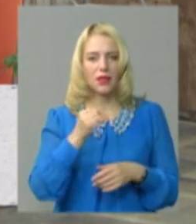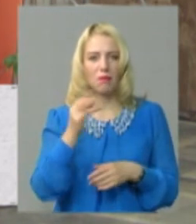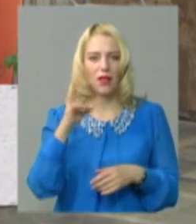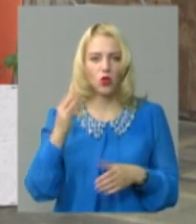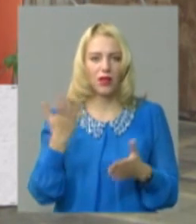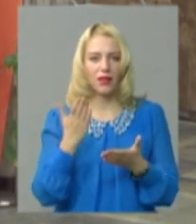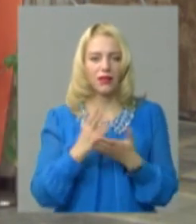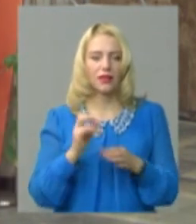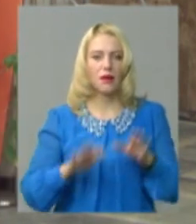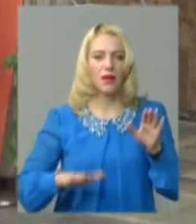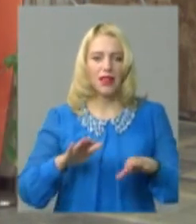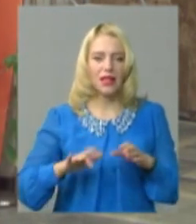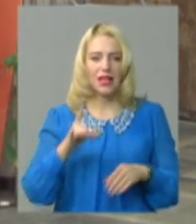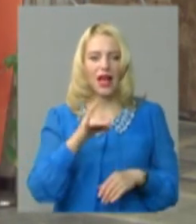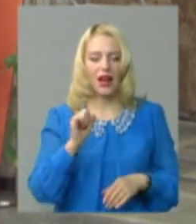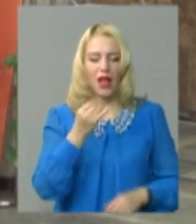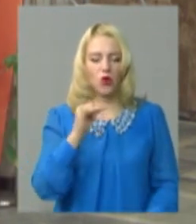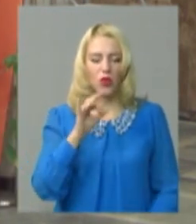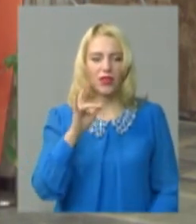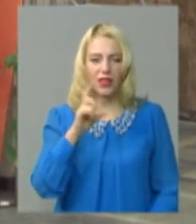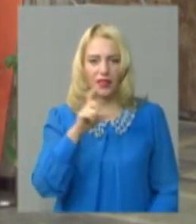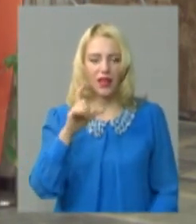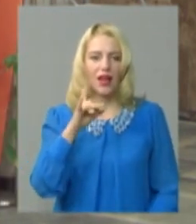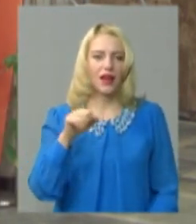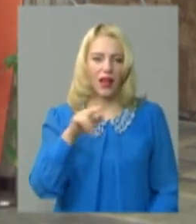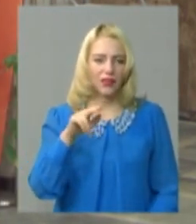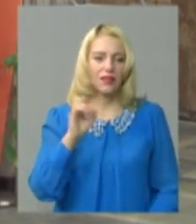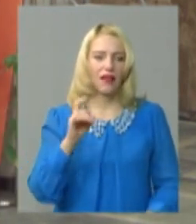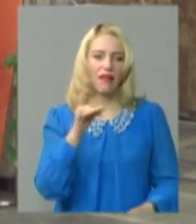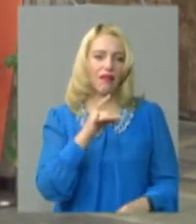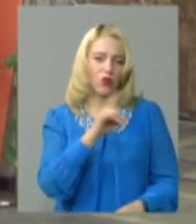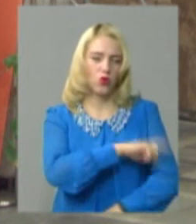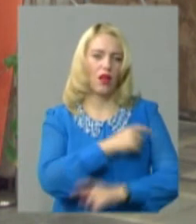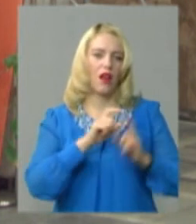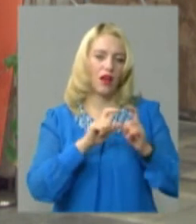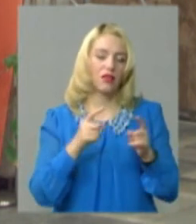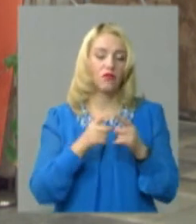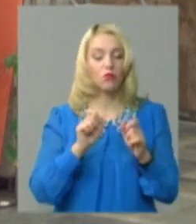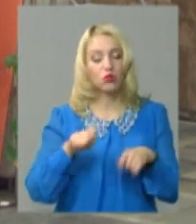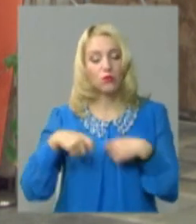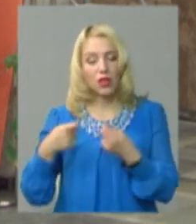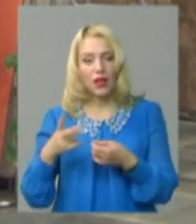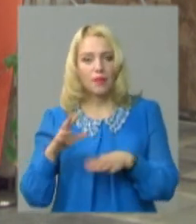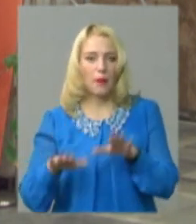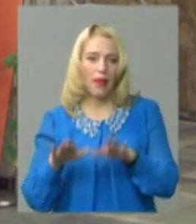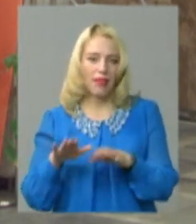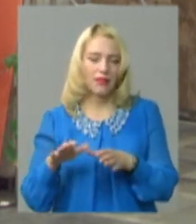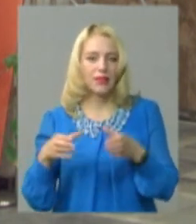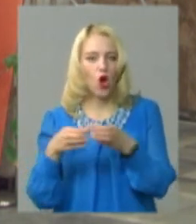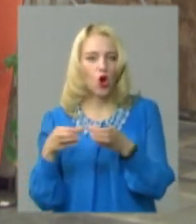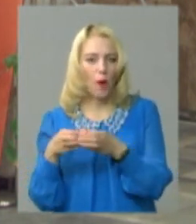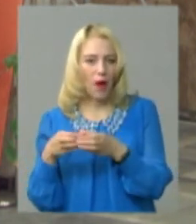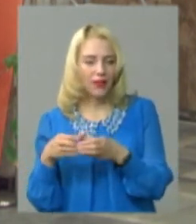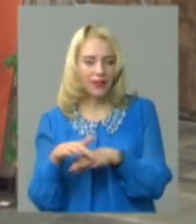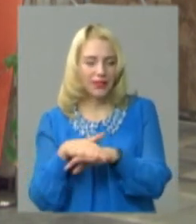знаходиться на балансах районних рад, як районні лікарні? І воно може бути передане на баланс громади, залишитися в